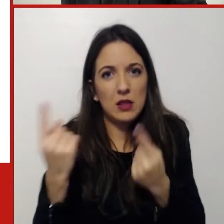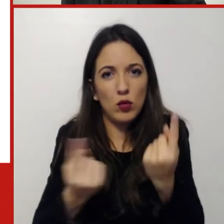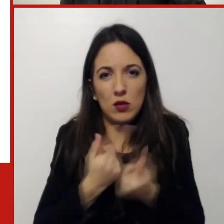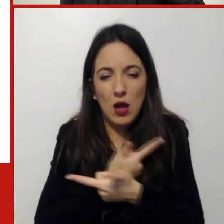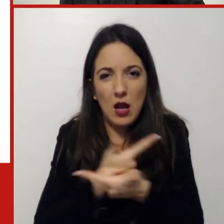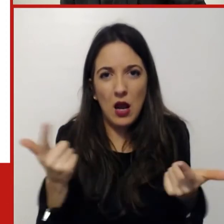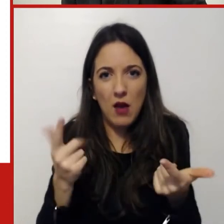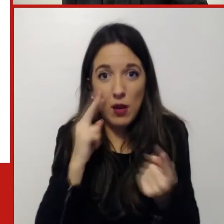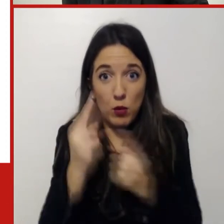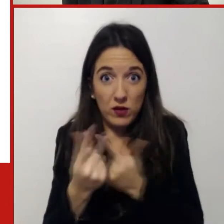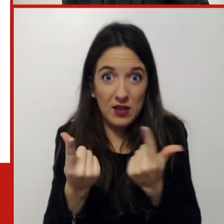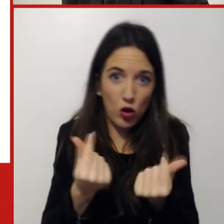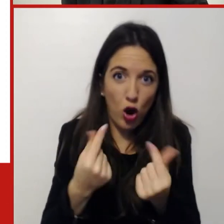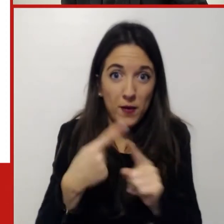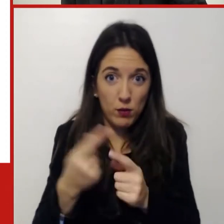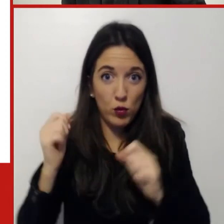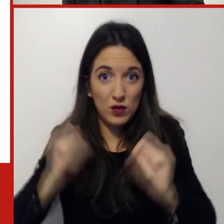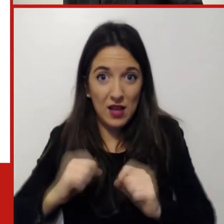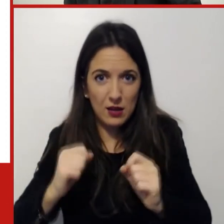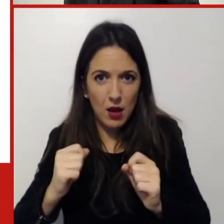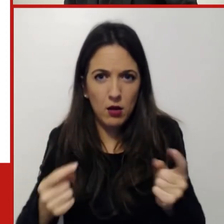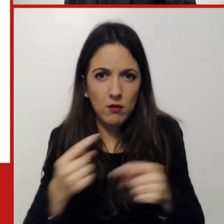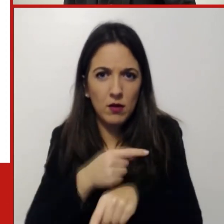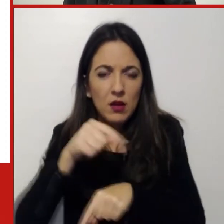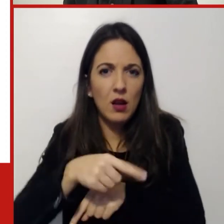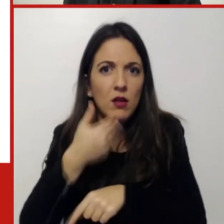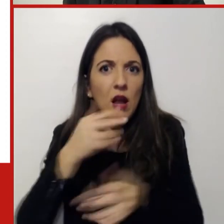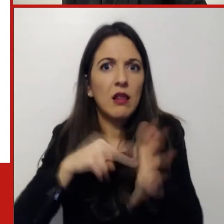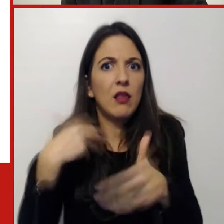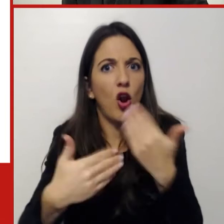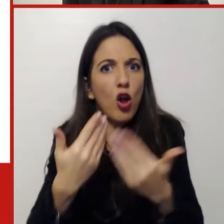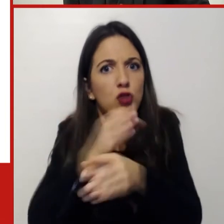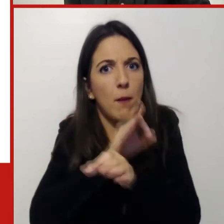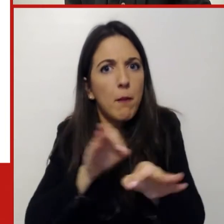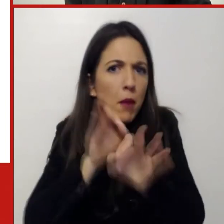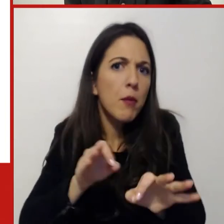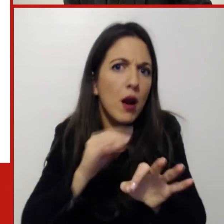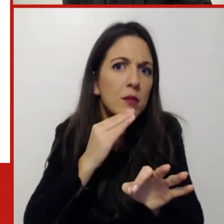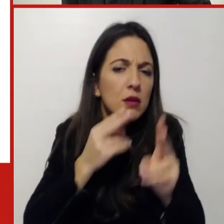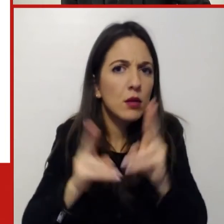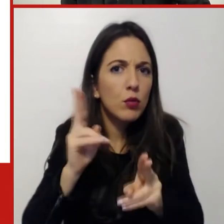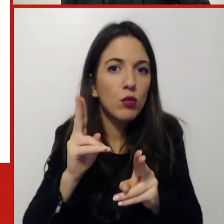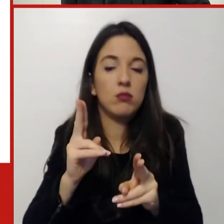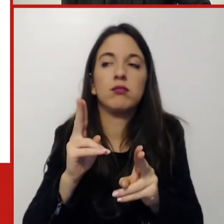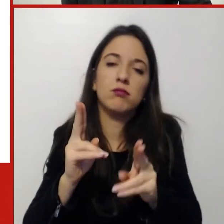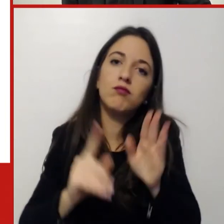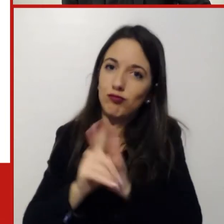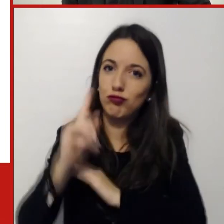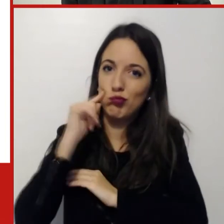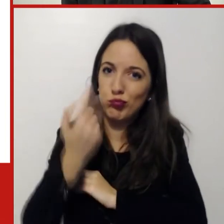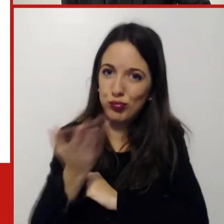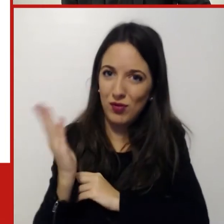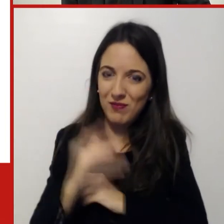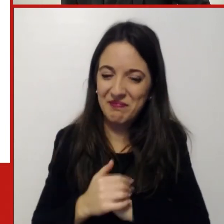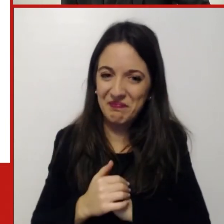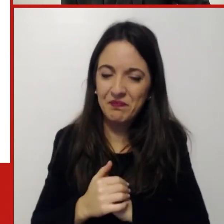Ma, detto questo, al di là dell'emergenza, per poter davvero apprendere, per poter consolidare questo apprendimento, dobbiamo